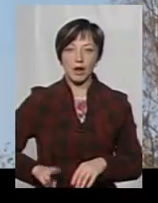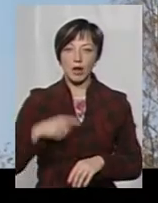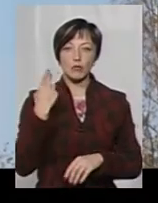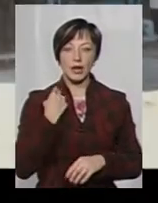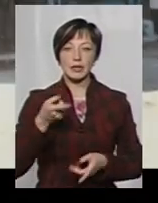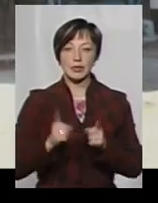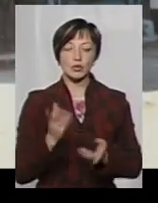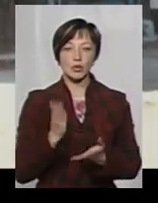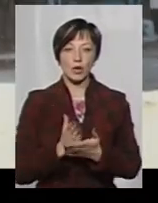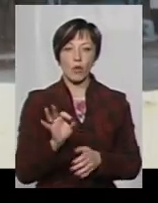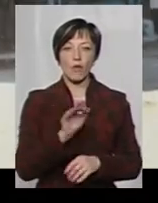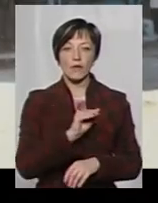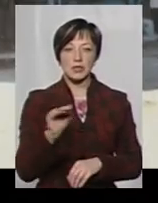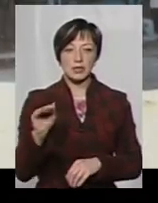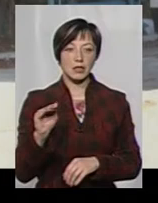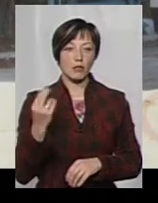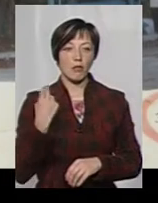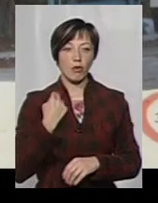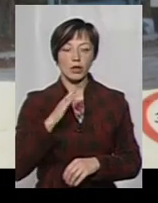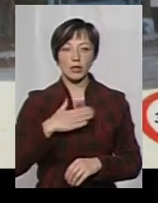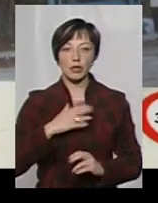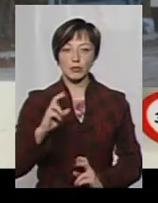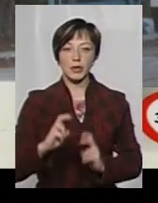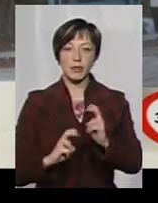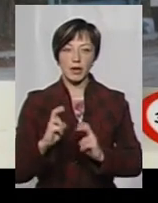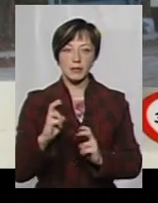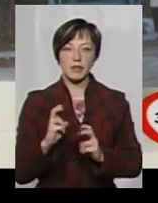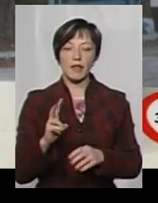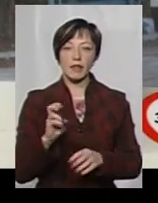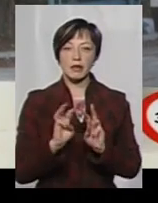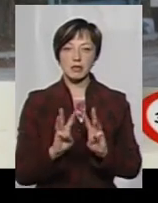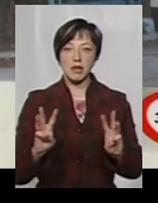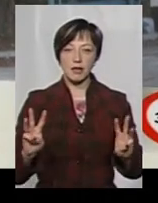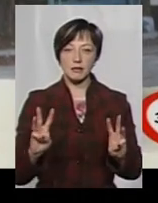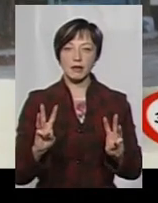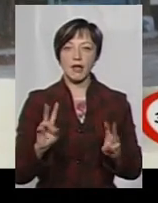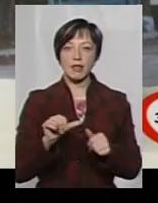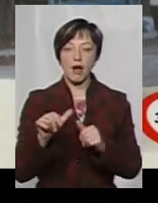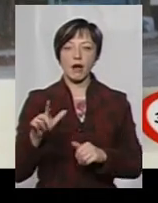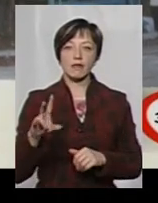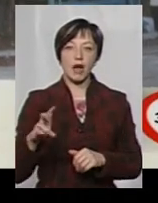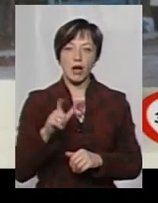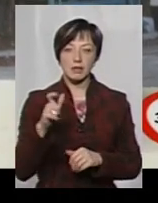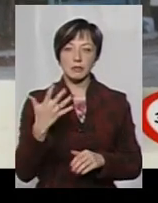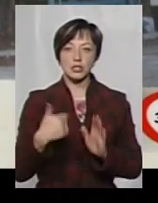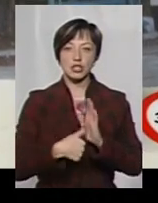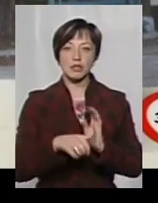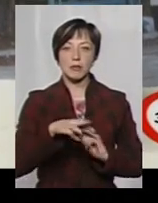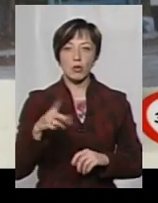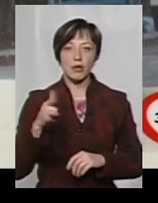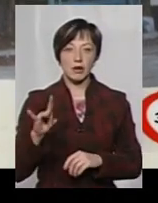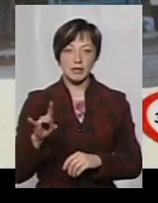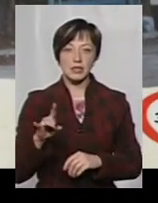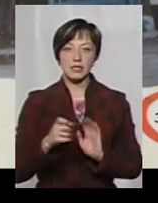борги дійсно є. Офіційний борг нашого підприємства на сайті НАК «Нафтогаза» – це 56 мільйонів гривень.